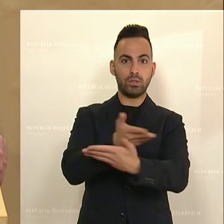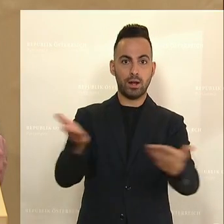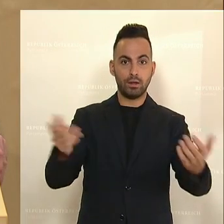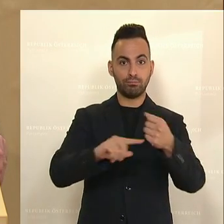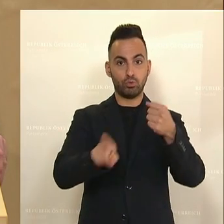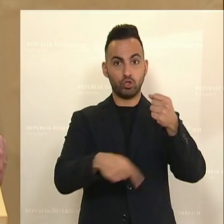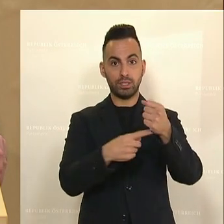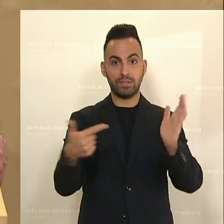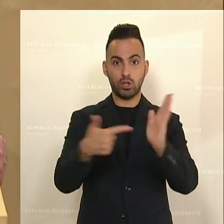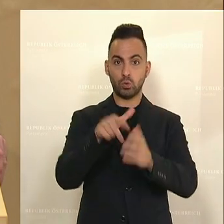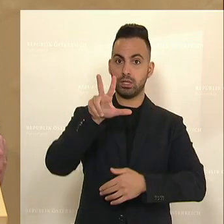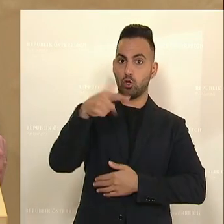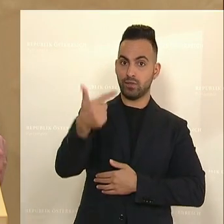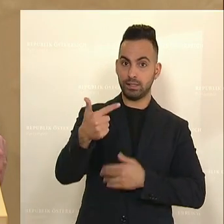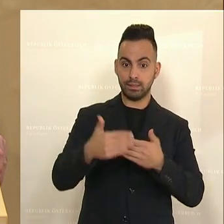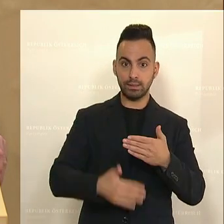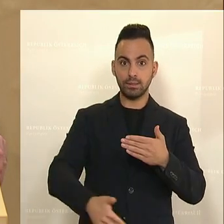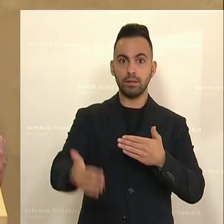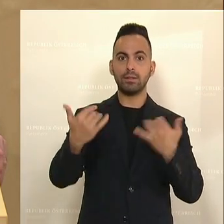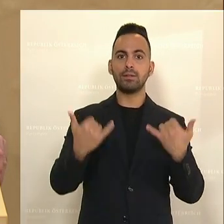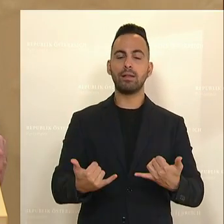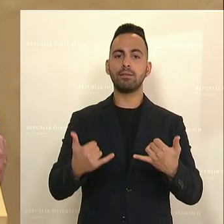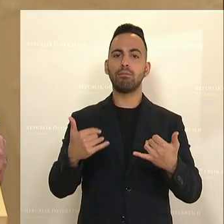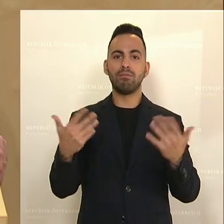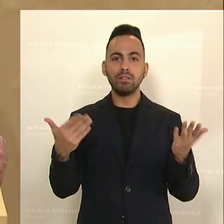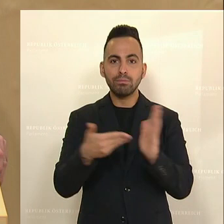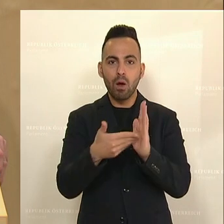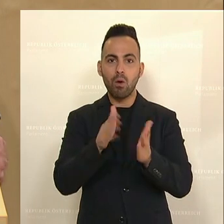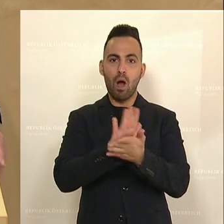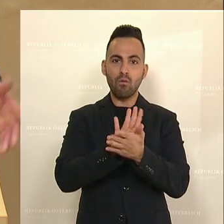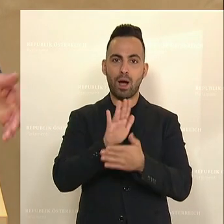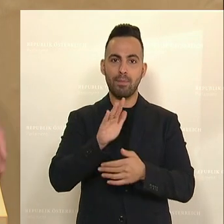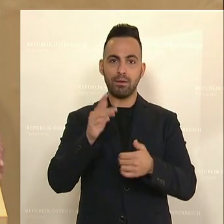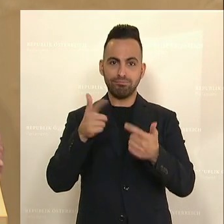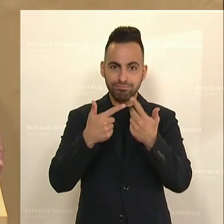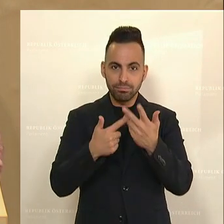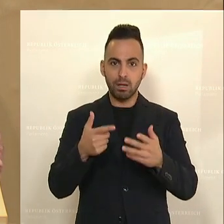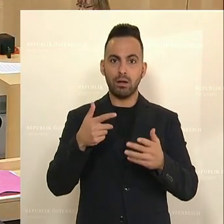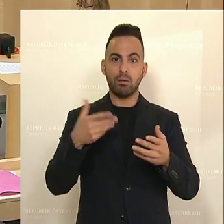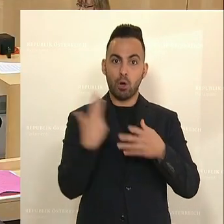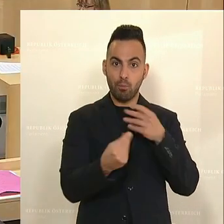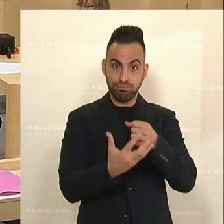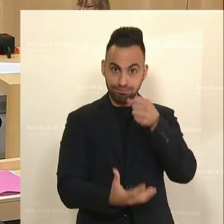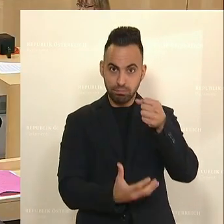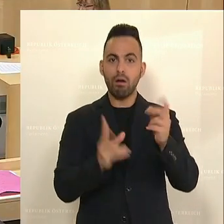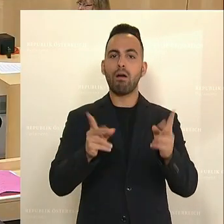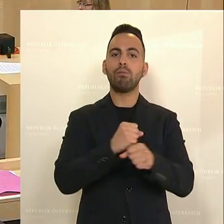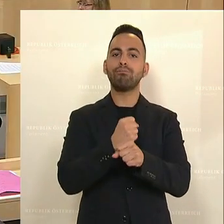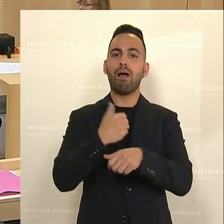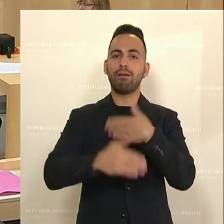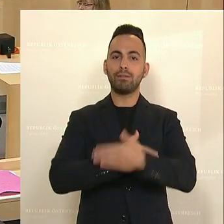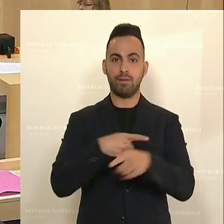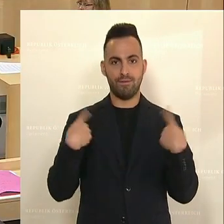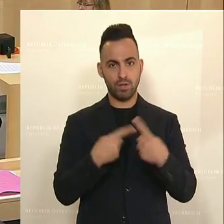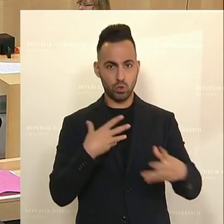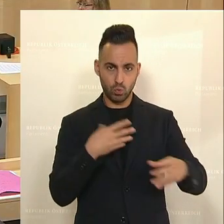2023 können die gestellten und notwendigen Aufgaben, Frau Präsident, erfüllt werden. Wir stehen zur Zusammenarbeit.